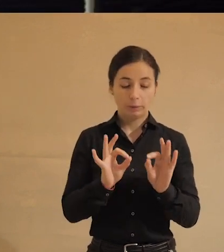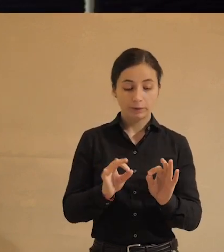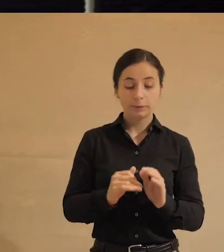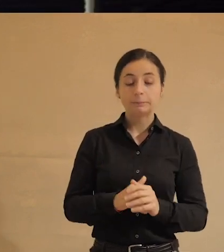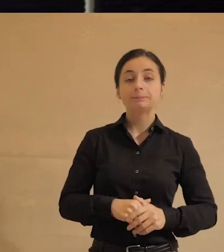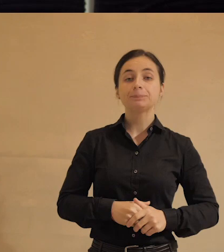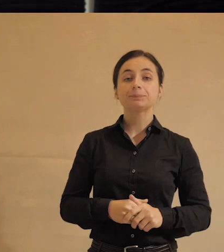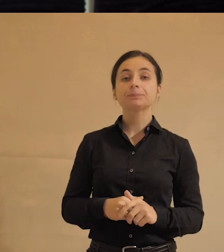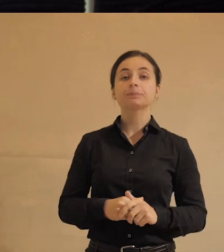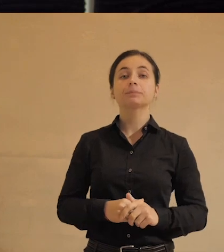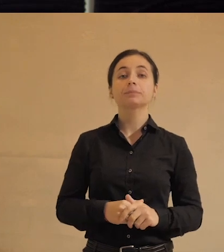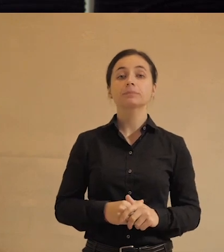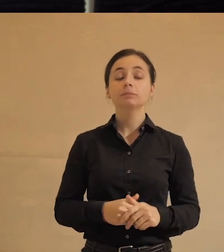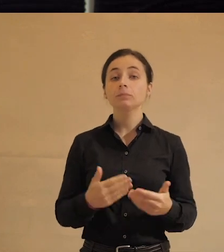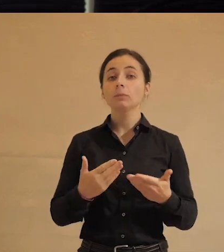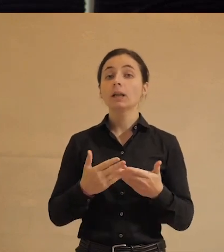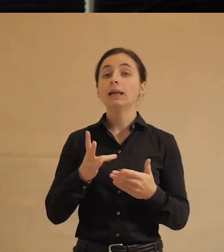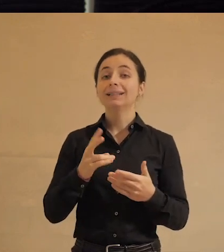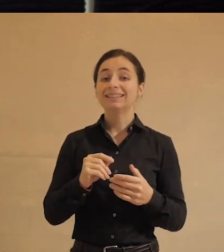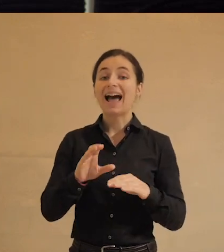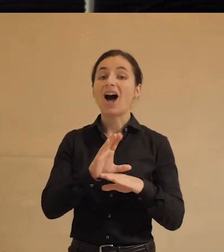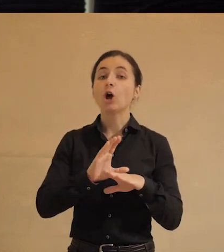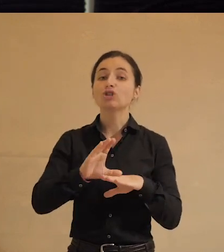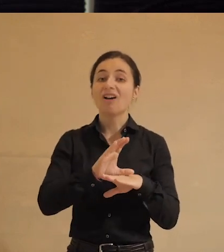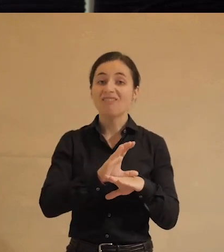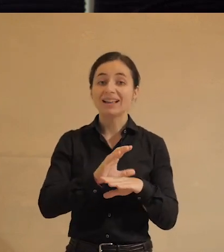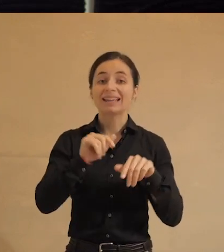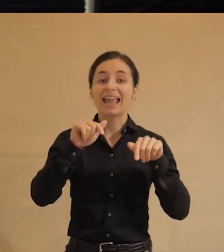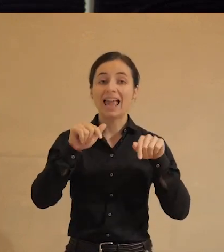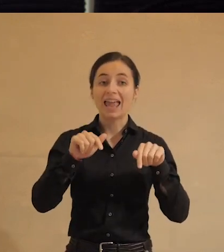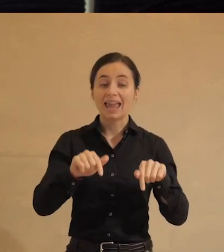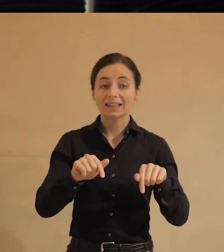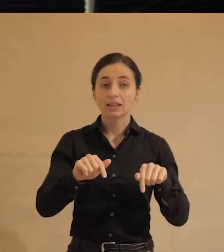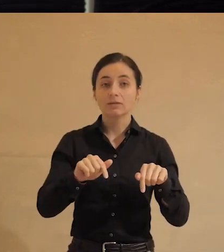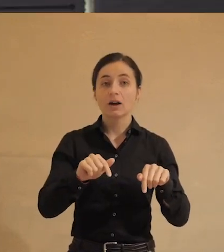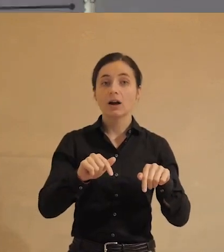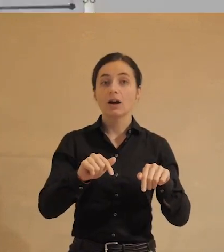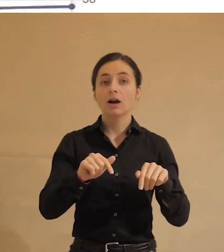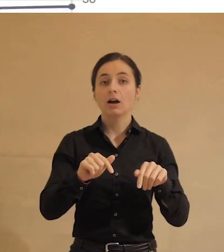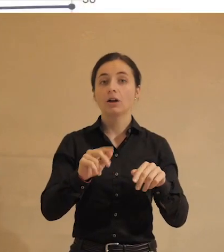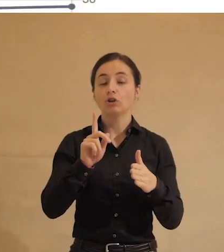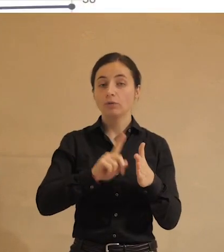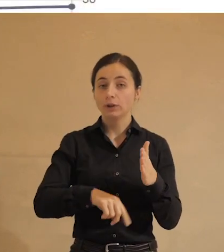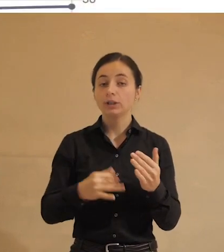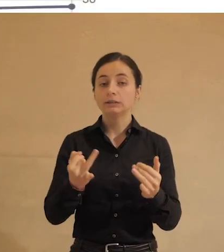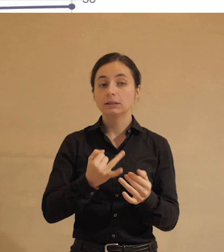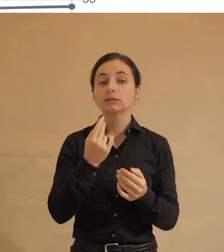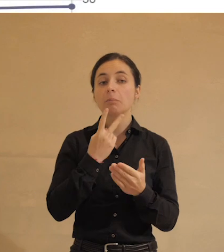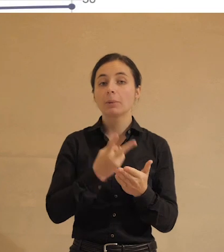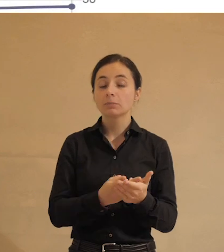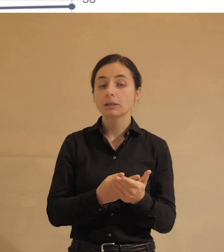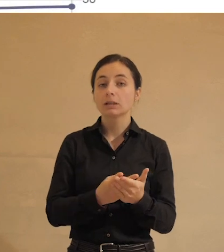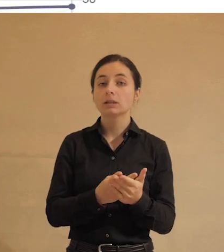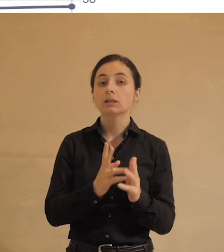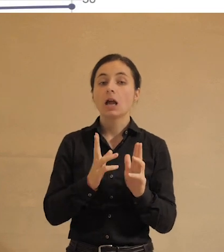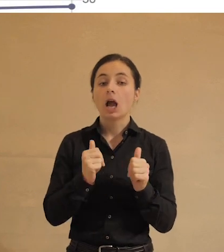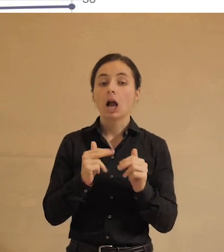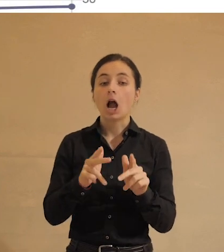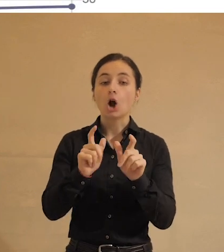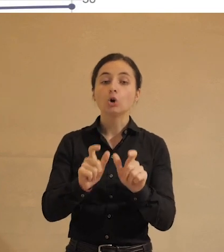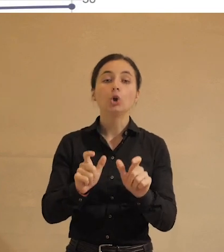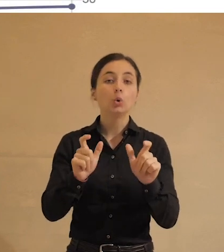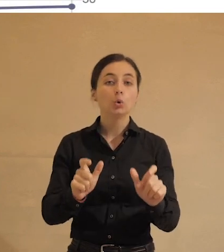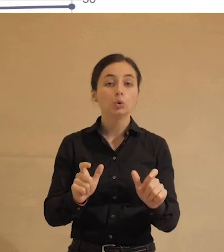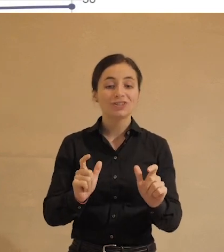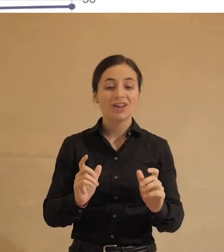у нас. Вот. На основании этого, так сказать, доверия, интересно посмотреть, насколько люди